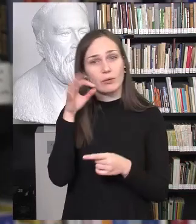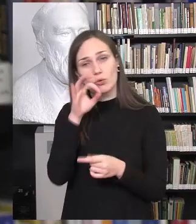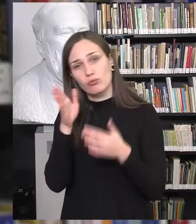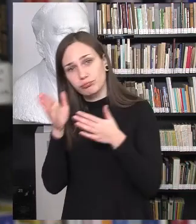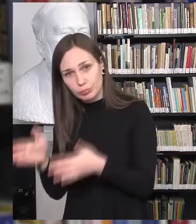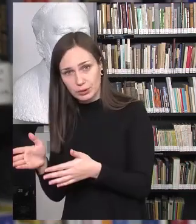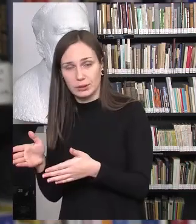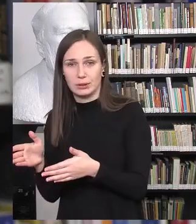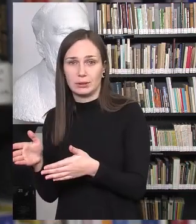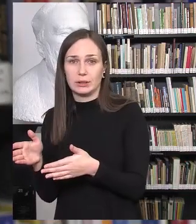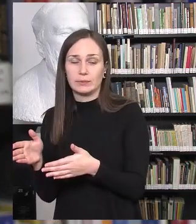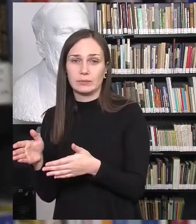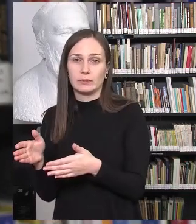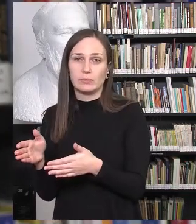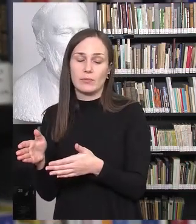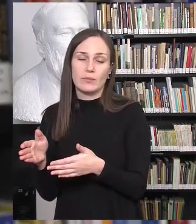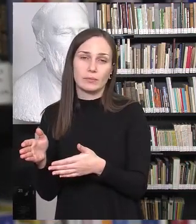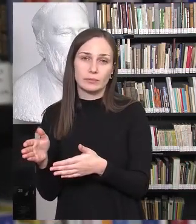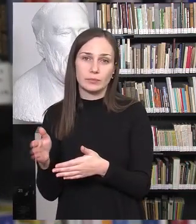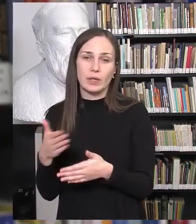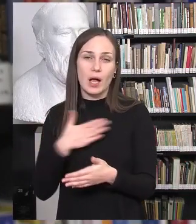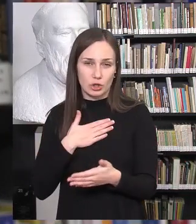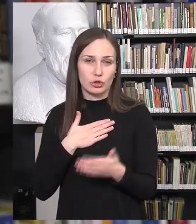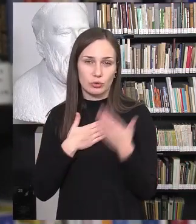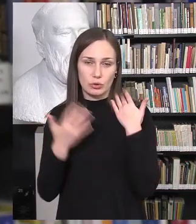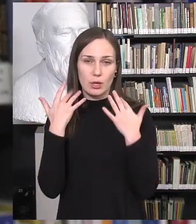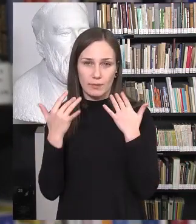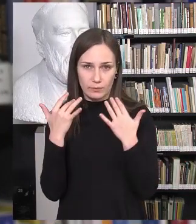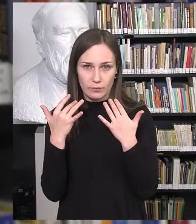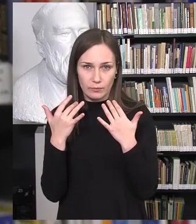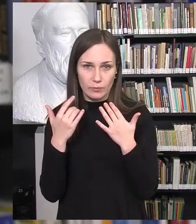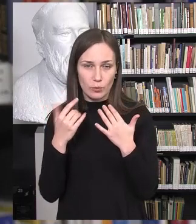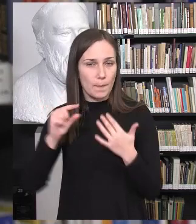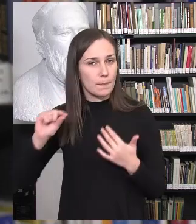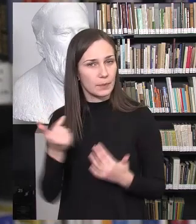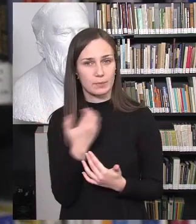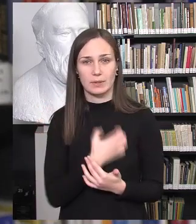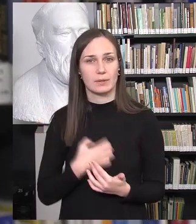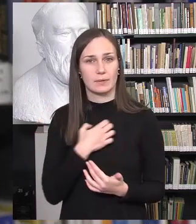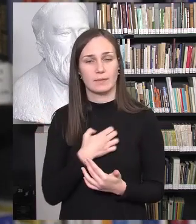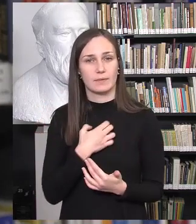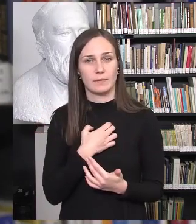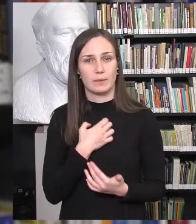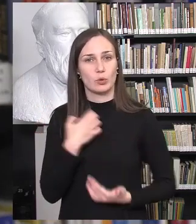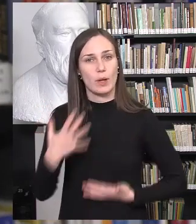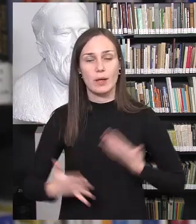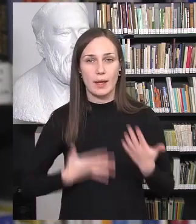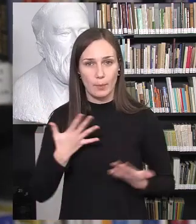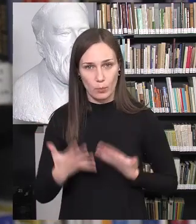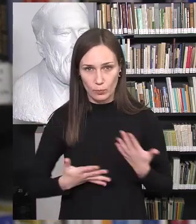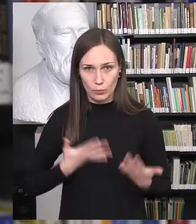akcentuoti yra svarbiau kitus dalykus. Man atrodo, kad pirmiausia labai svarbu emocinis